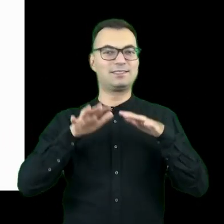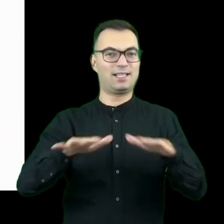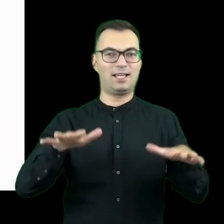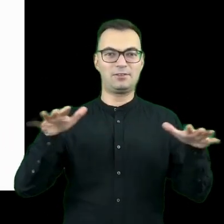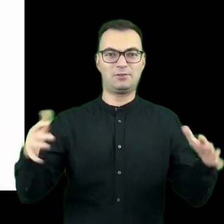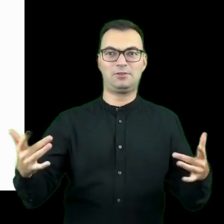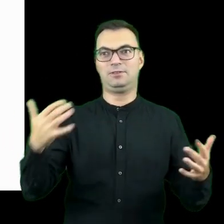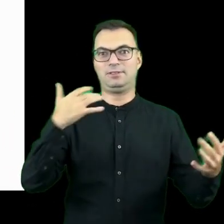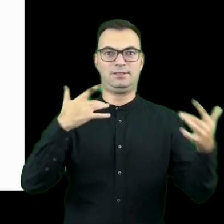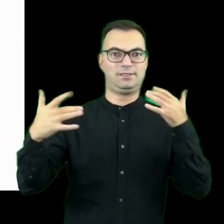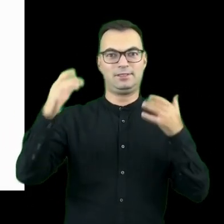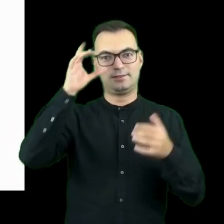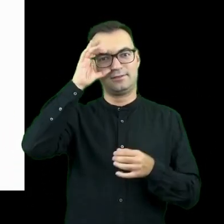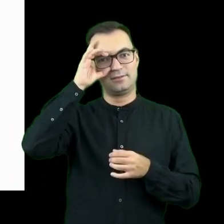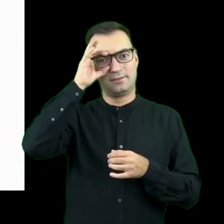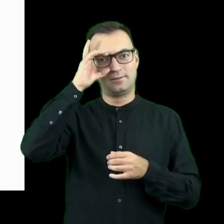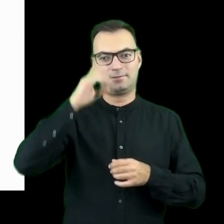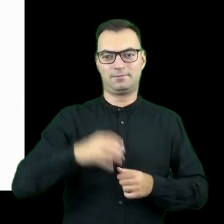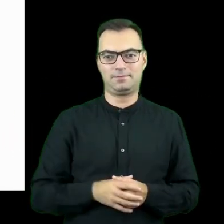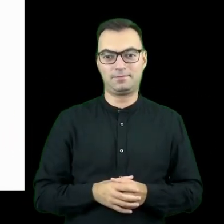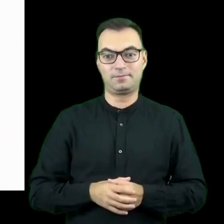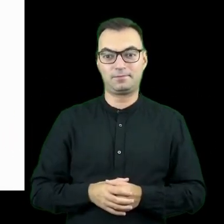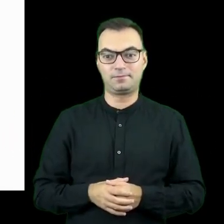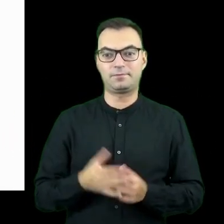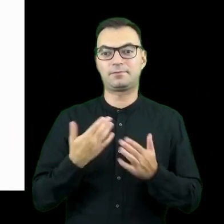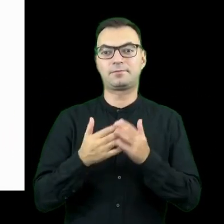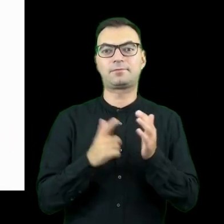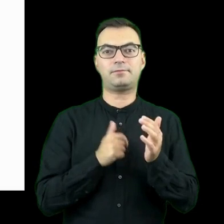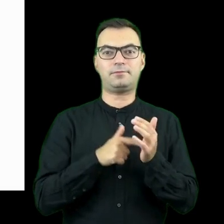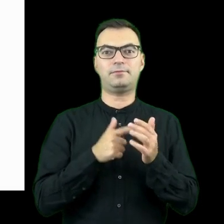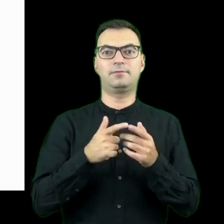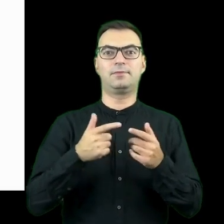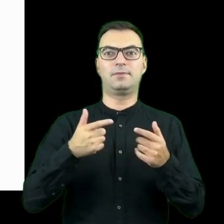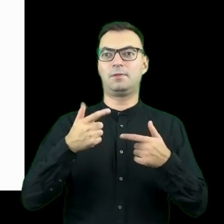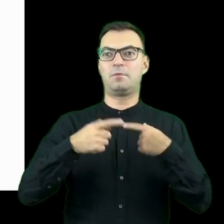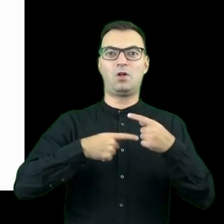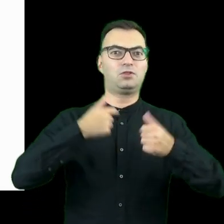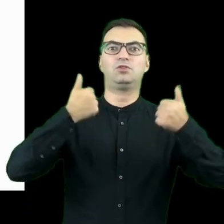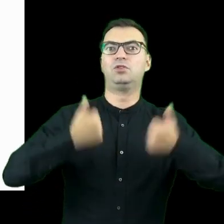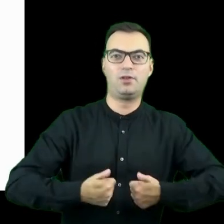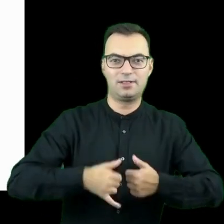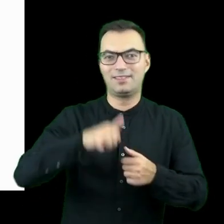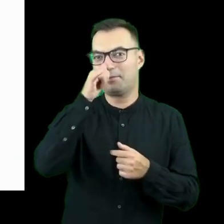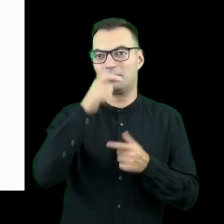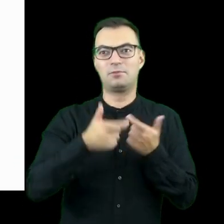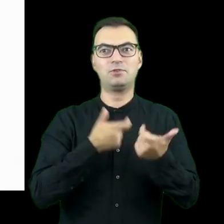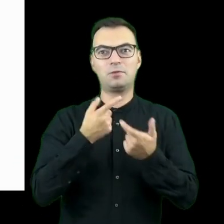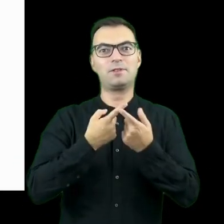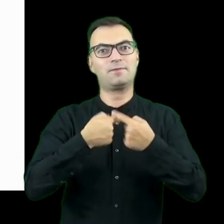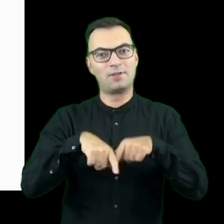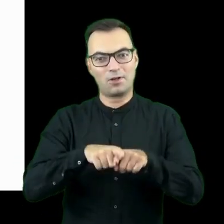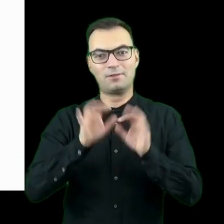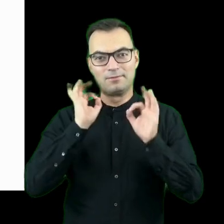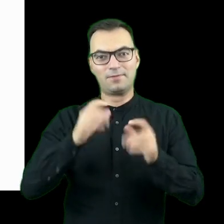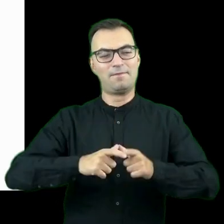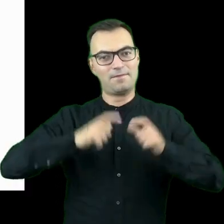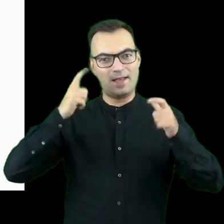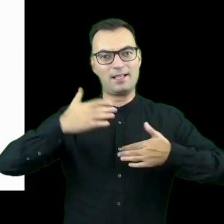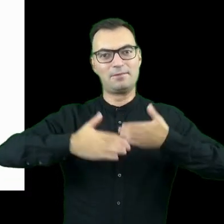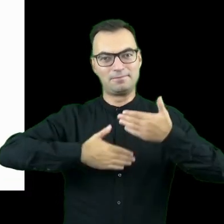ten proces z reguły bardzo szybko się zatrzymuje, nie jesteśmy w stanie zrobić tak dużego procesu, żeby on